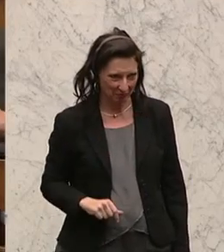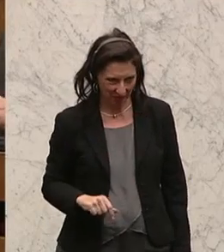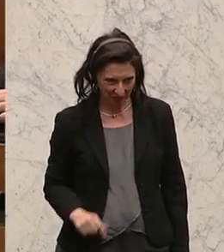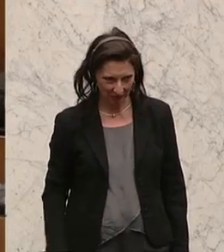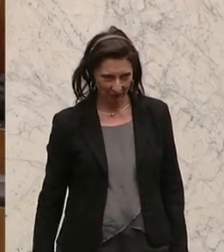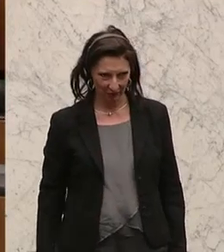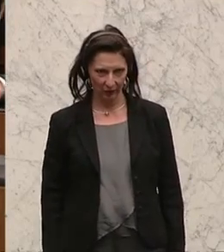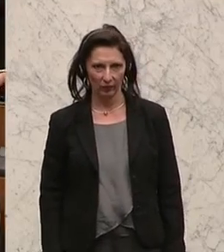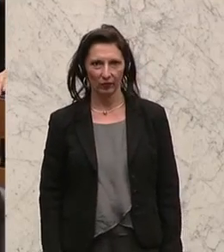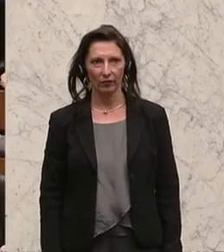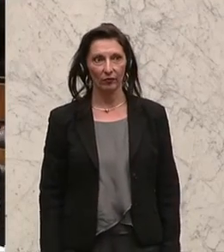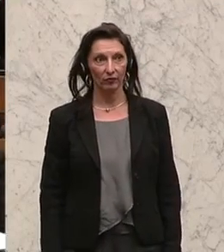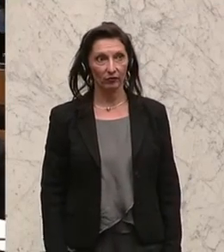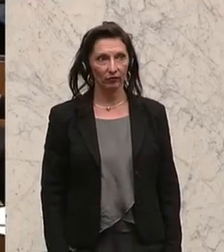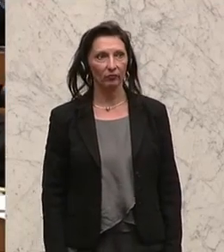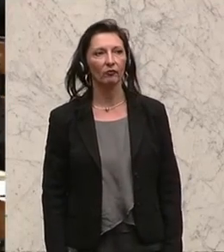Pardon,